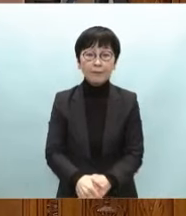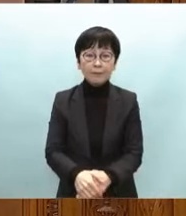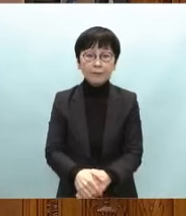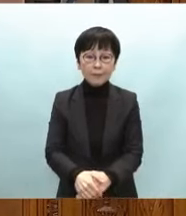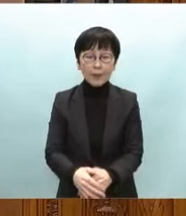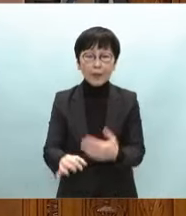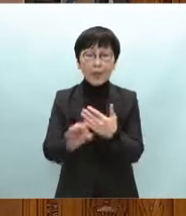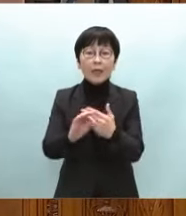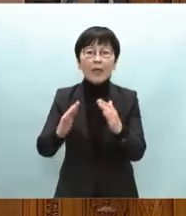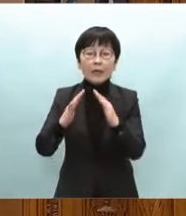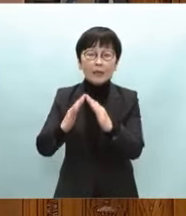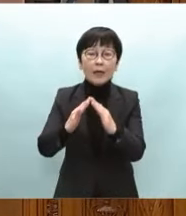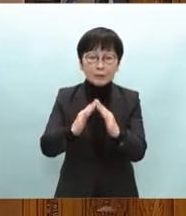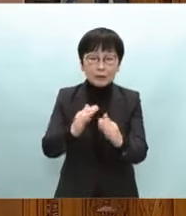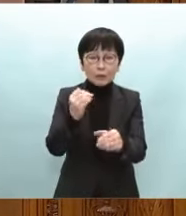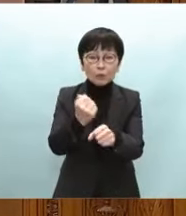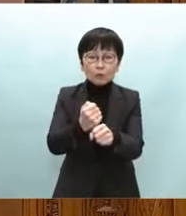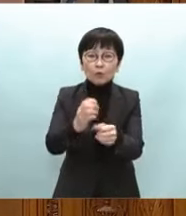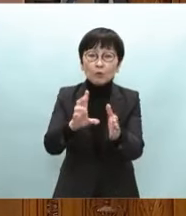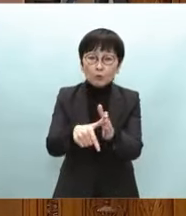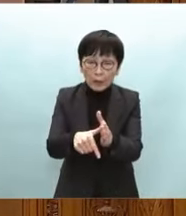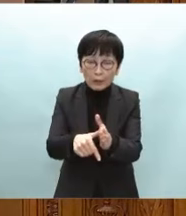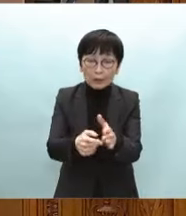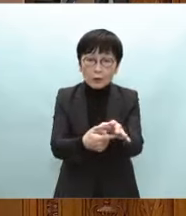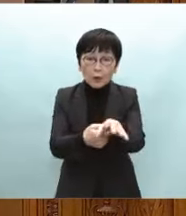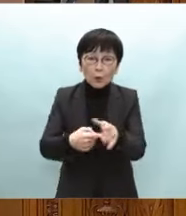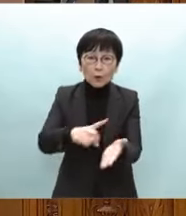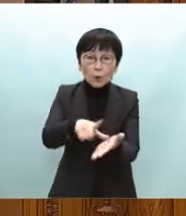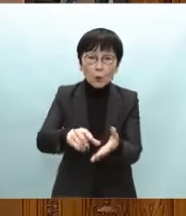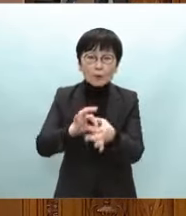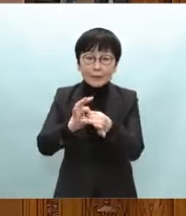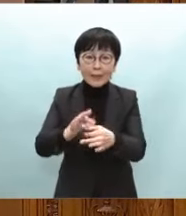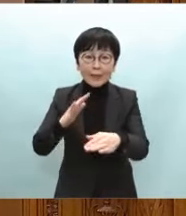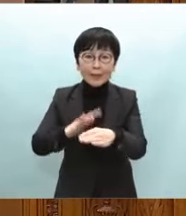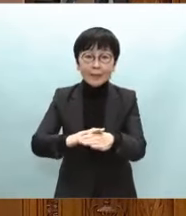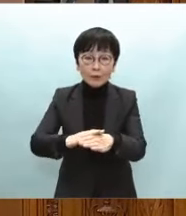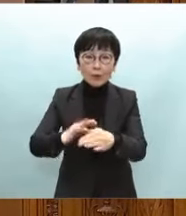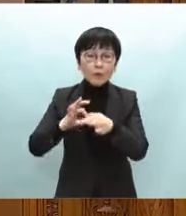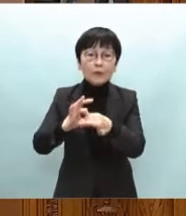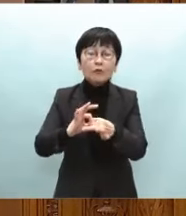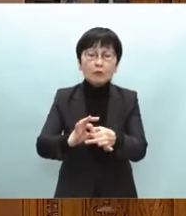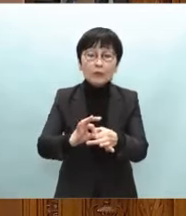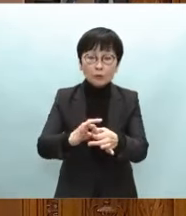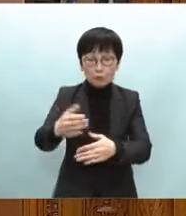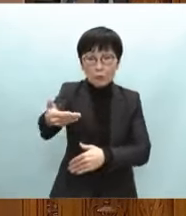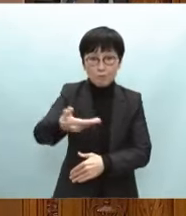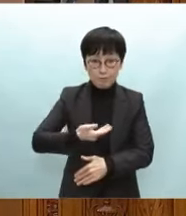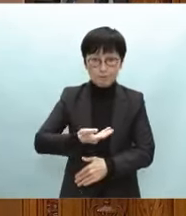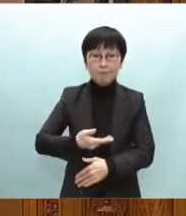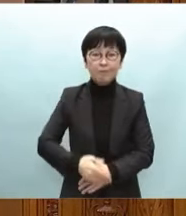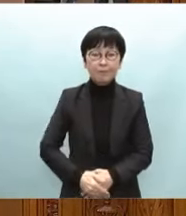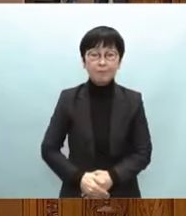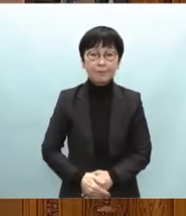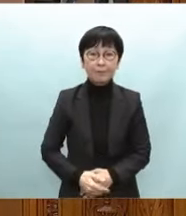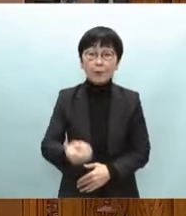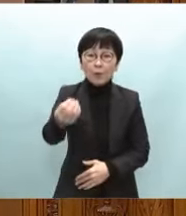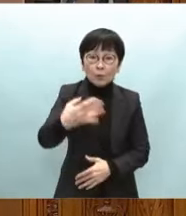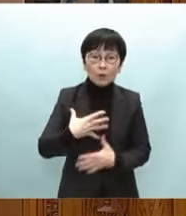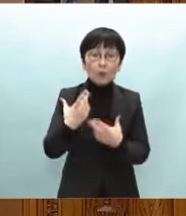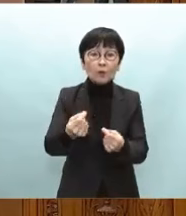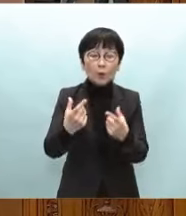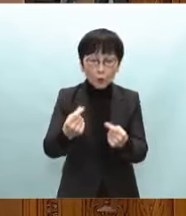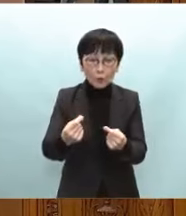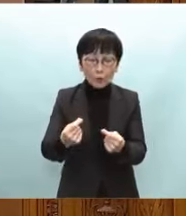住宅を建設する際の農地関連の手続きについてお尋ねがありましたご指摘のとおり